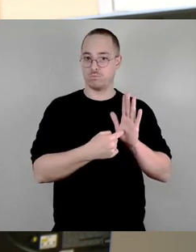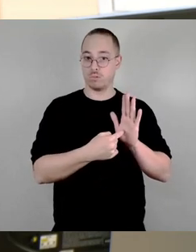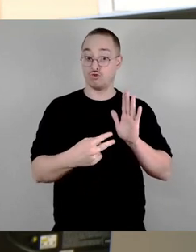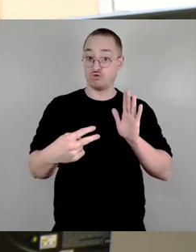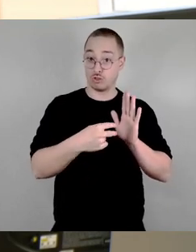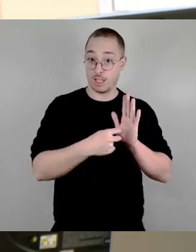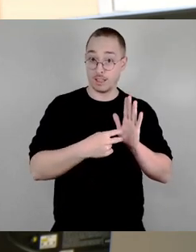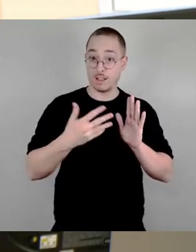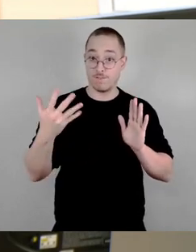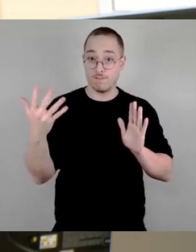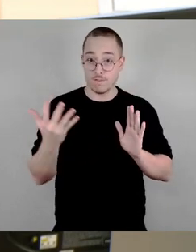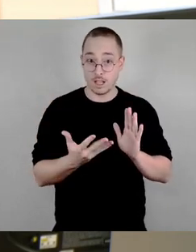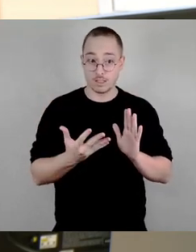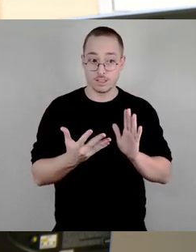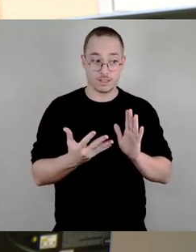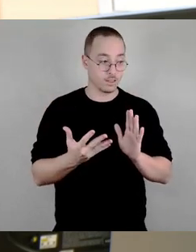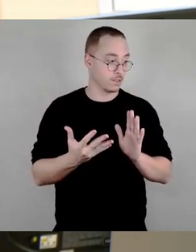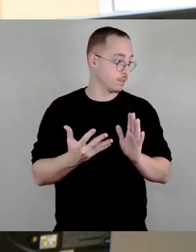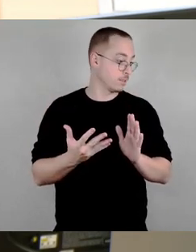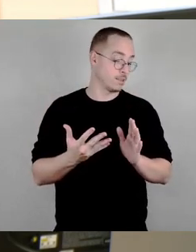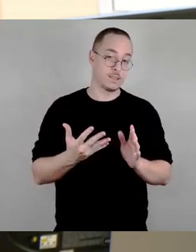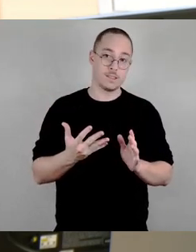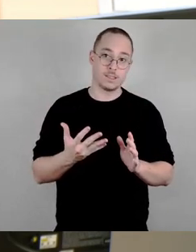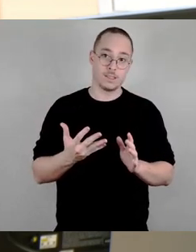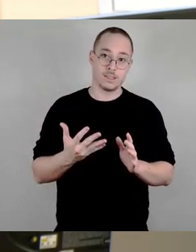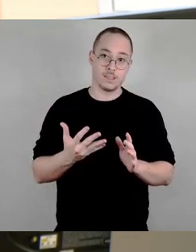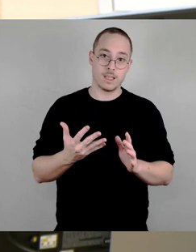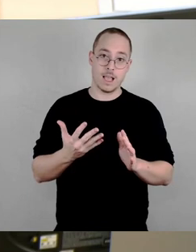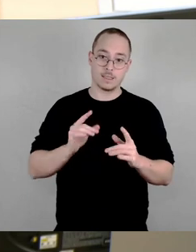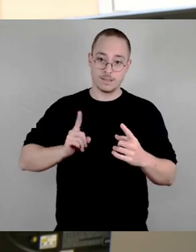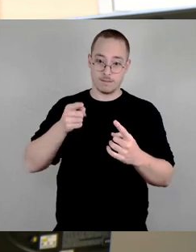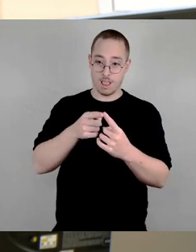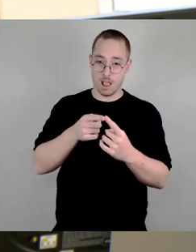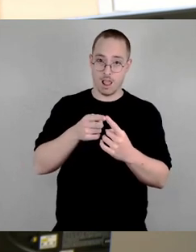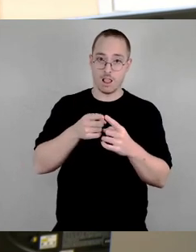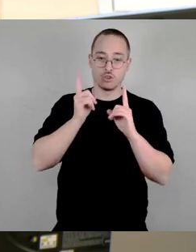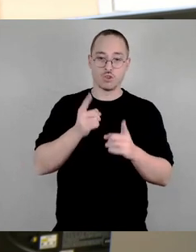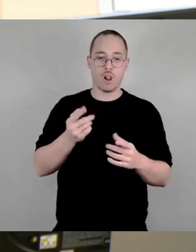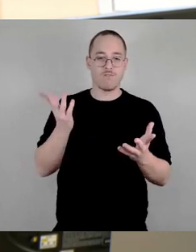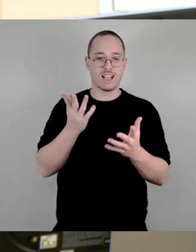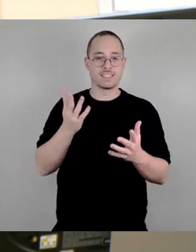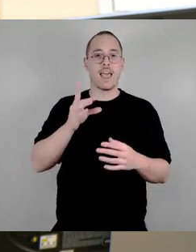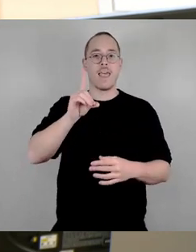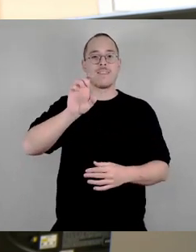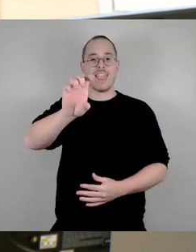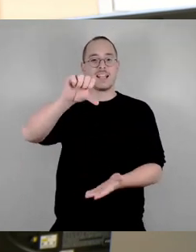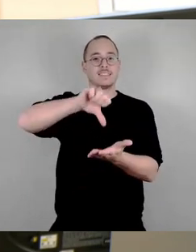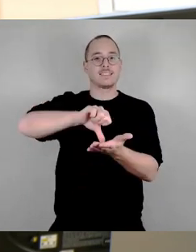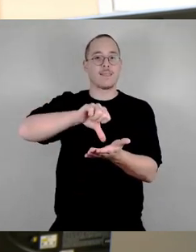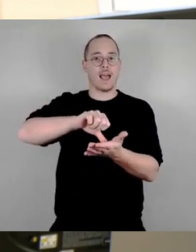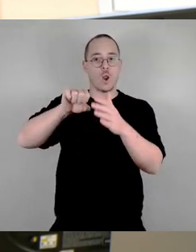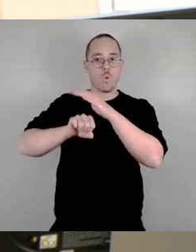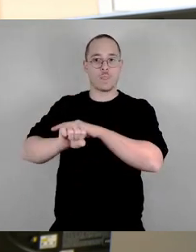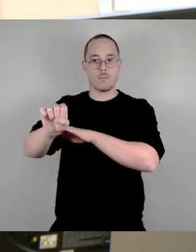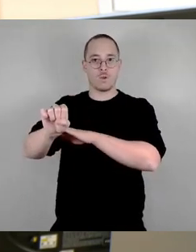Grund drin, dass das Ziel ist, eine dezentrale Unterbringung und zwar möglichst gut über die Stadtteile verteilt.